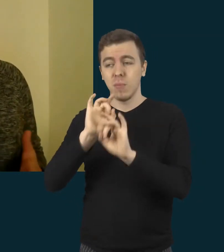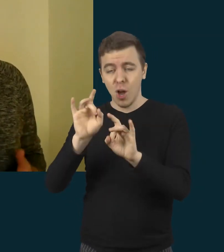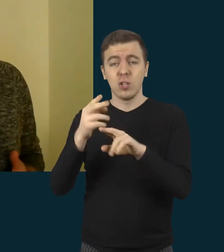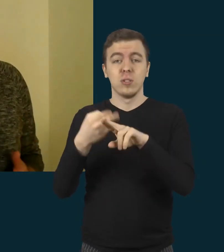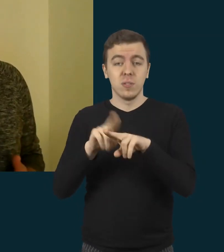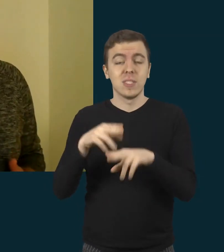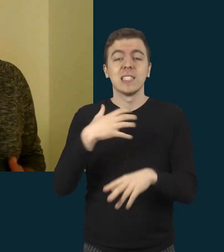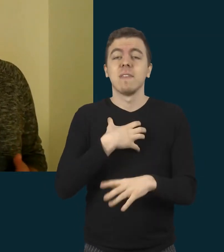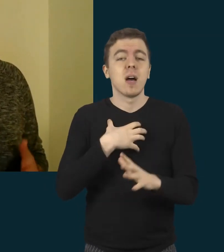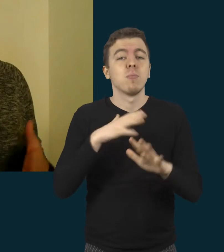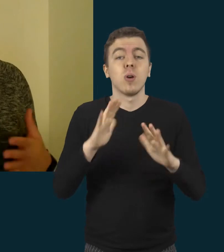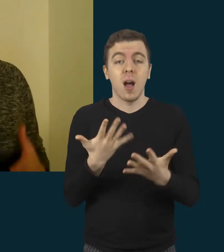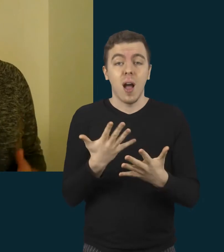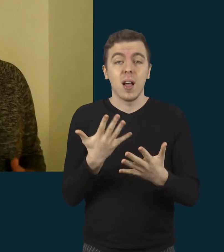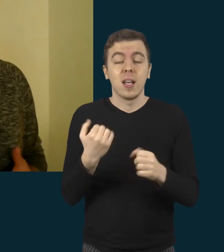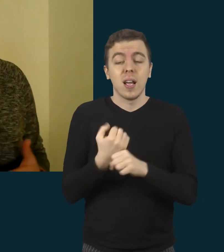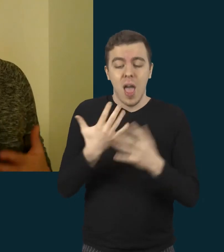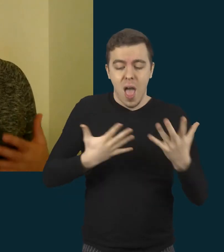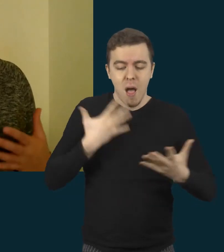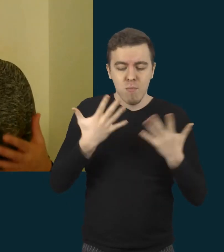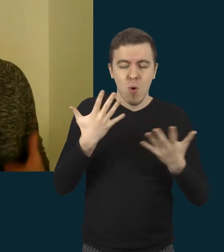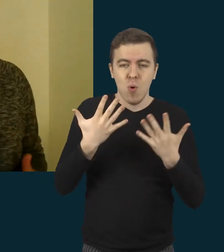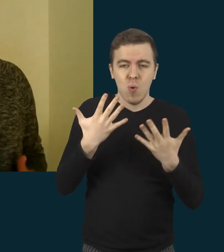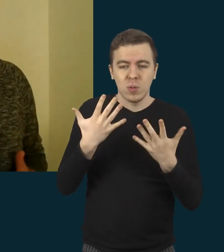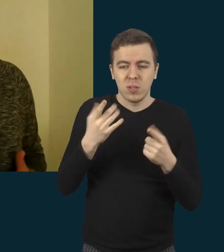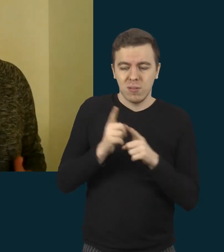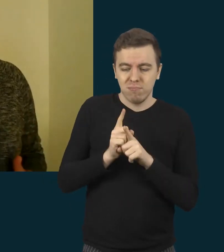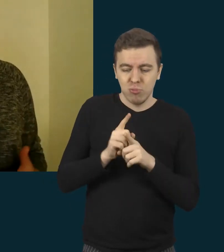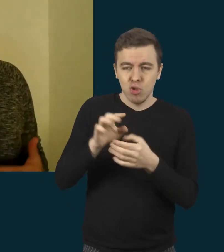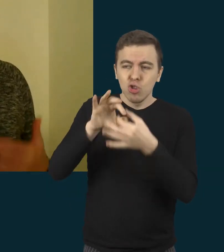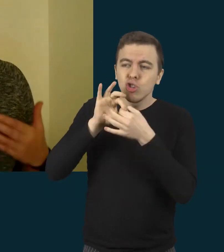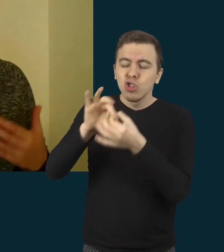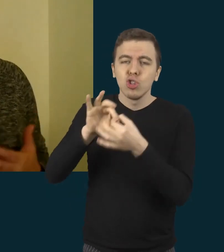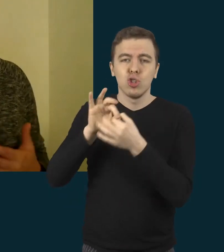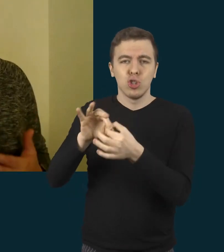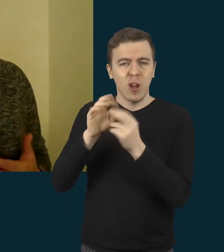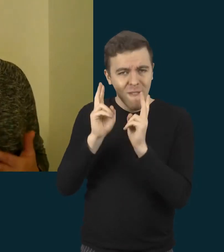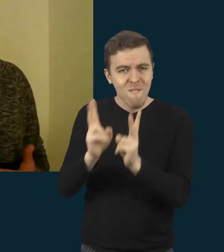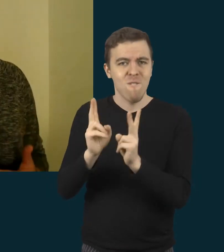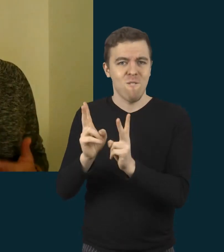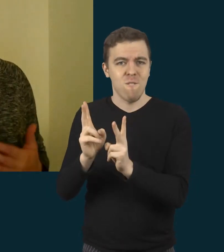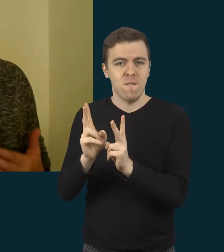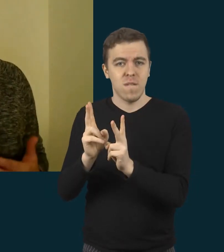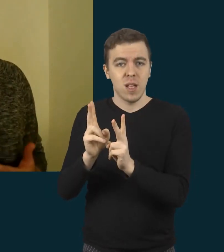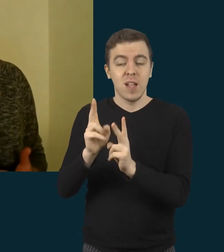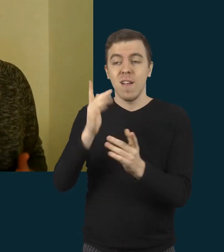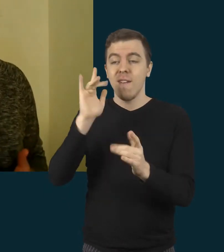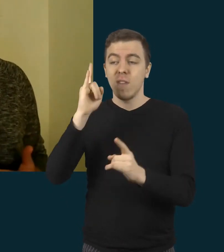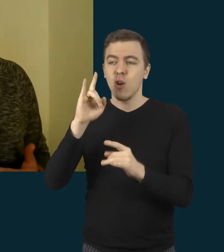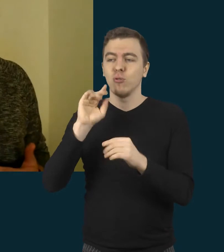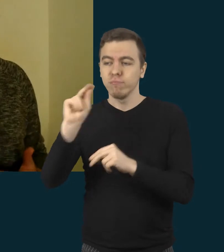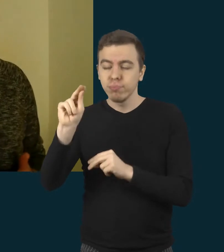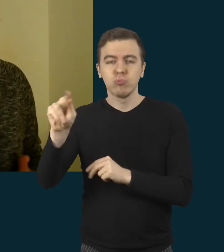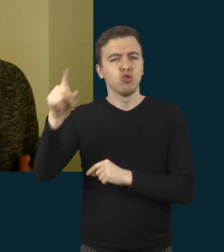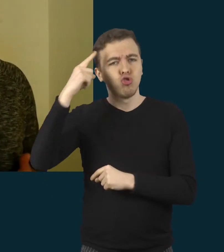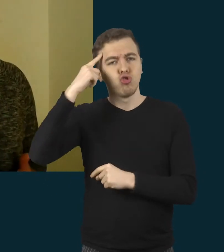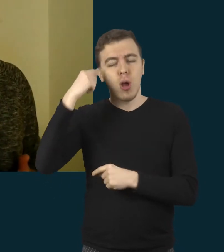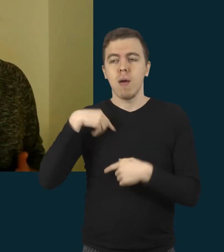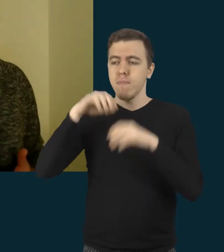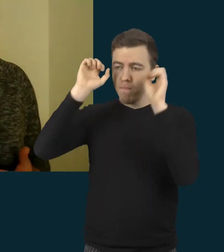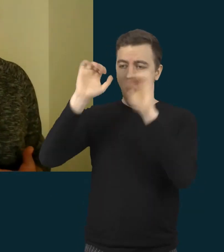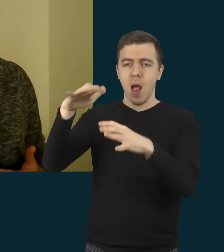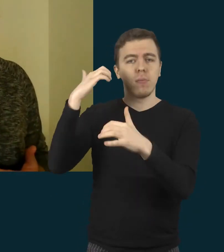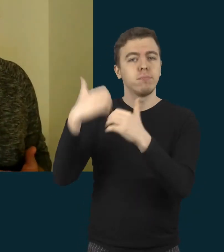metu palaikyti emocinį ryšį su vaiku, pasirodyti jam, kad mes tavęs nepalikom ir niekas nepasikeitė.